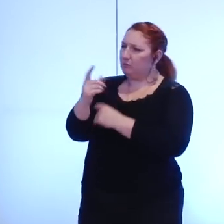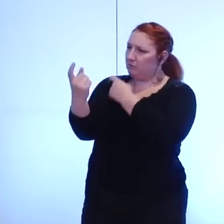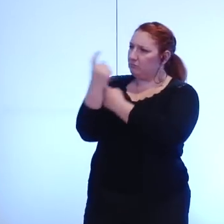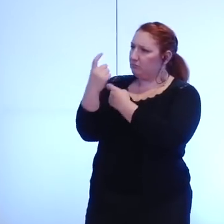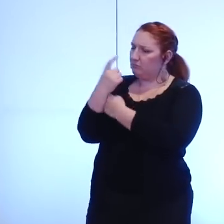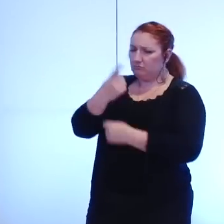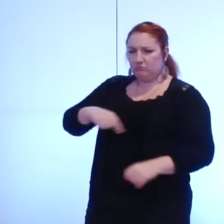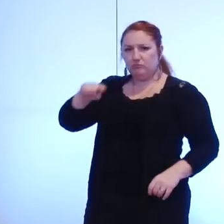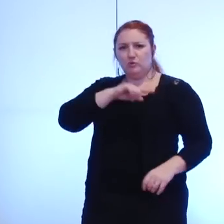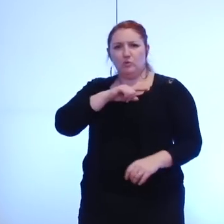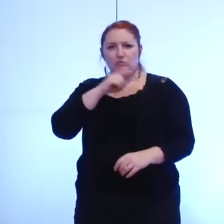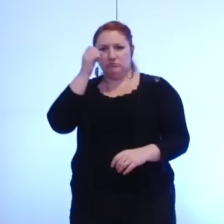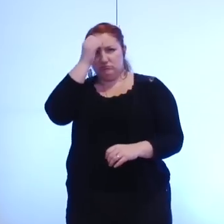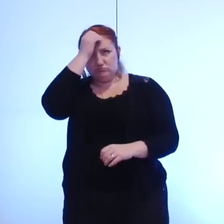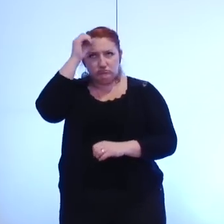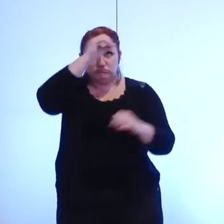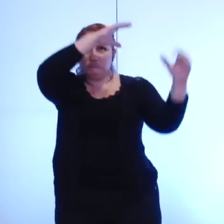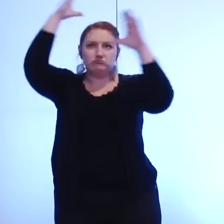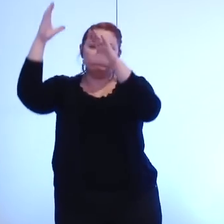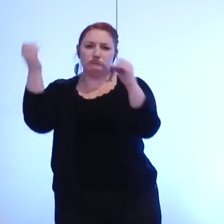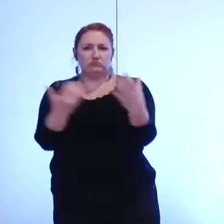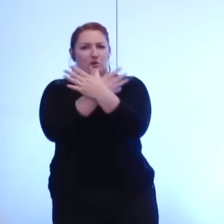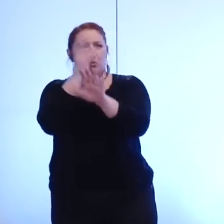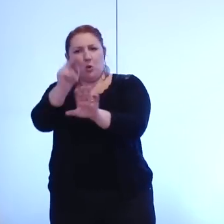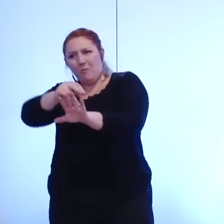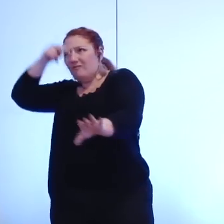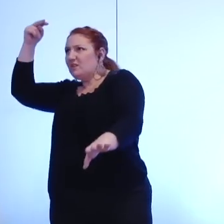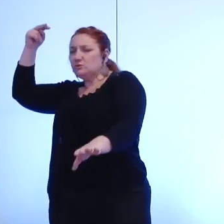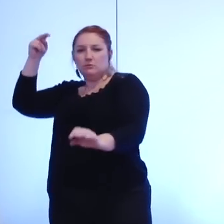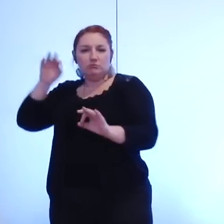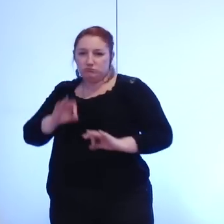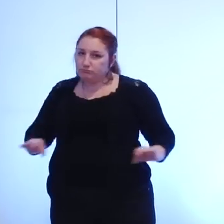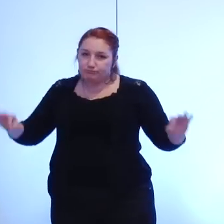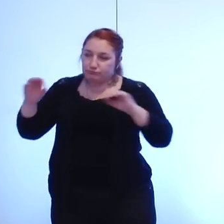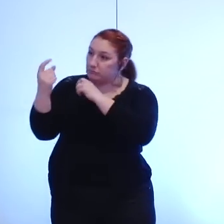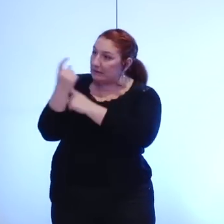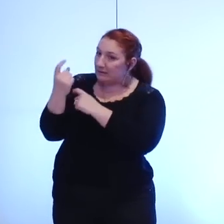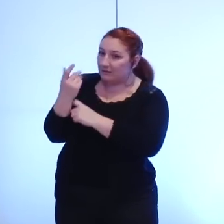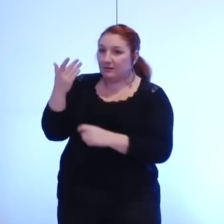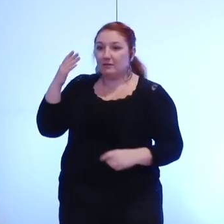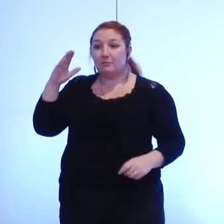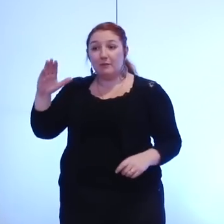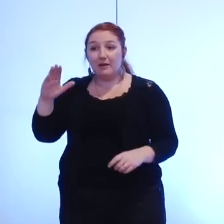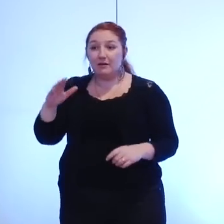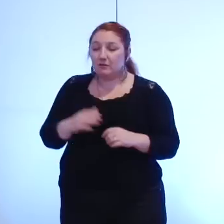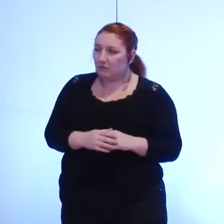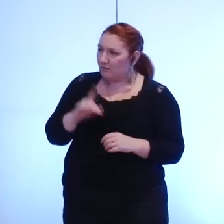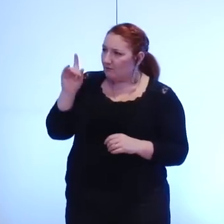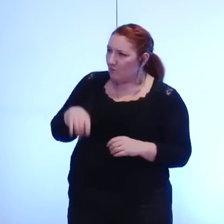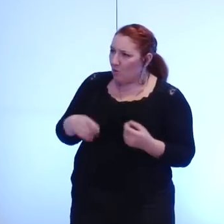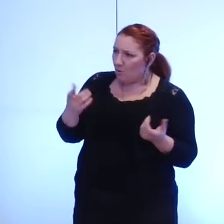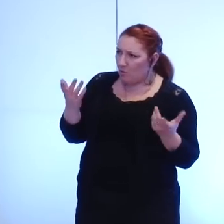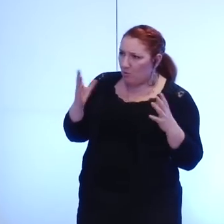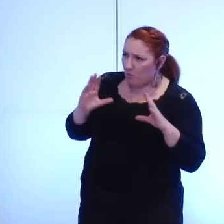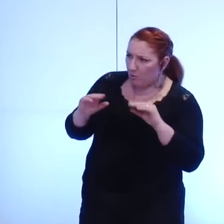sur la conception que nous aurions de la métropole à ceci près qu'il faudrait que nous soyons concrets sur ce que veut dire avoir une vision de la